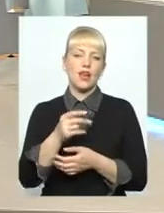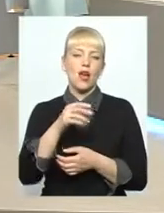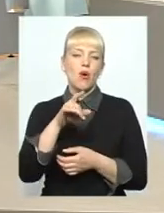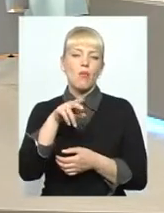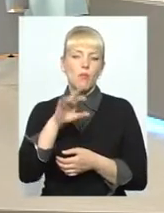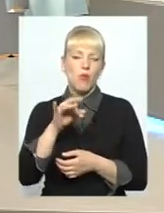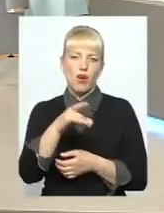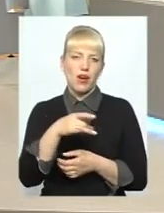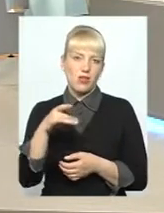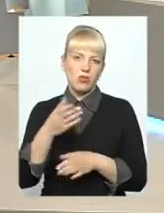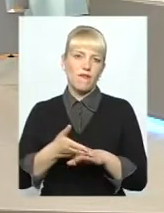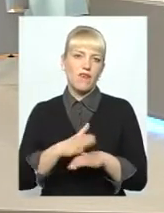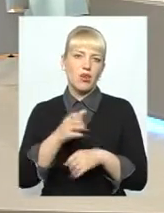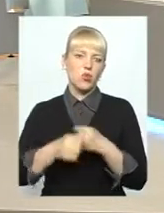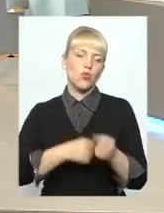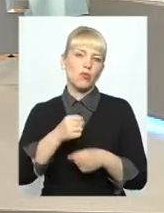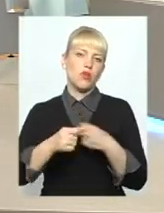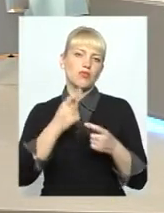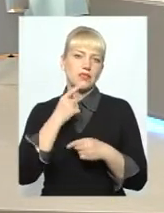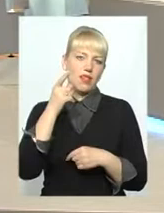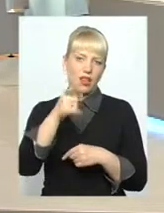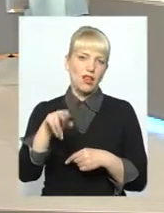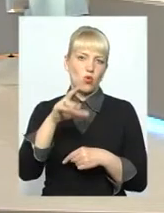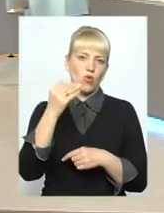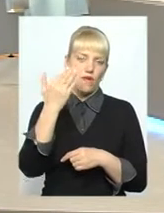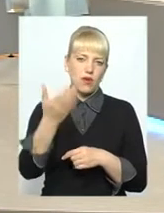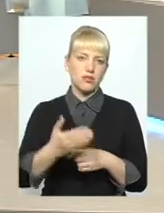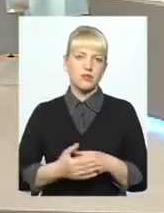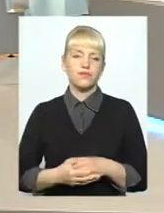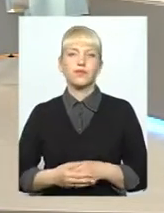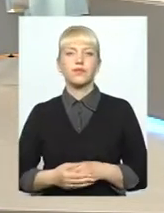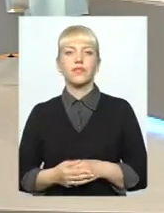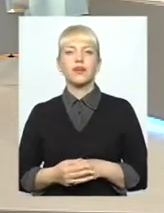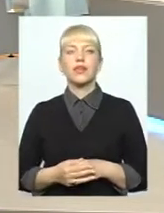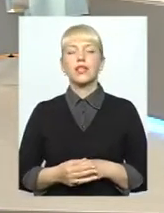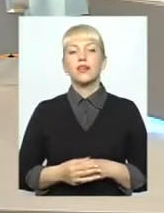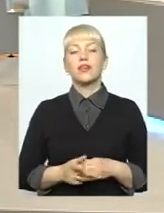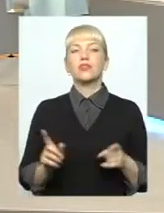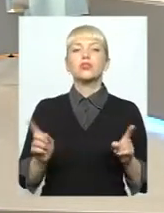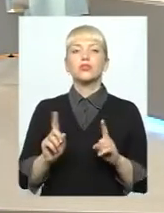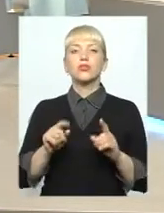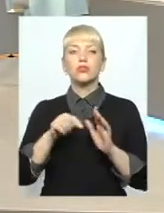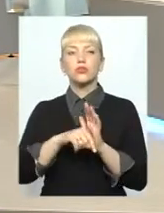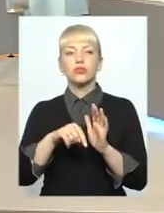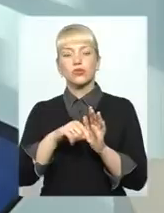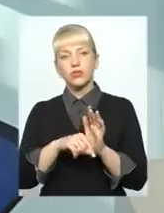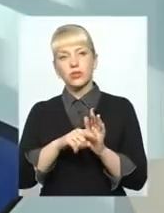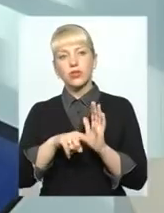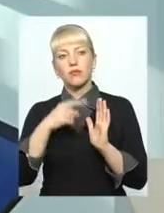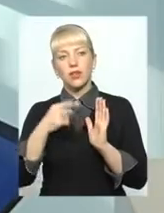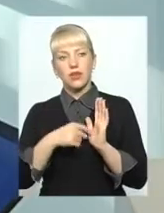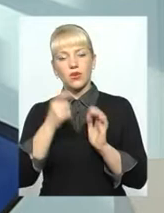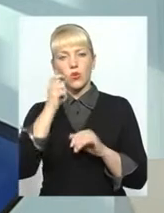туди дуже важко. Дякую. Те, що касається квитанції